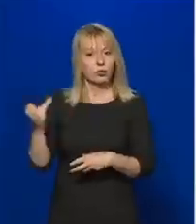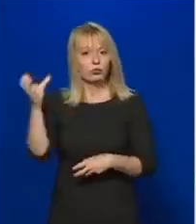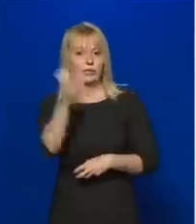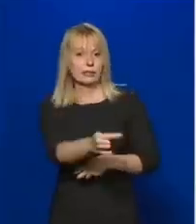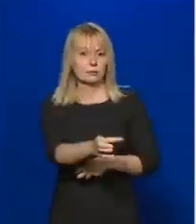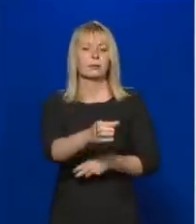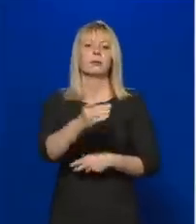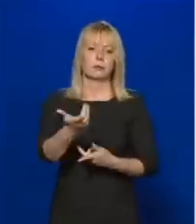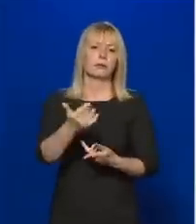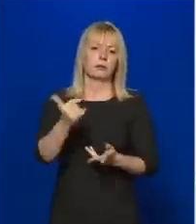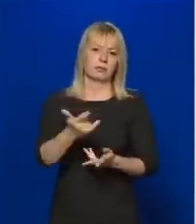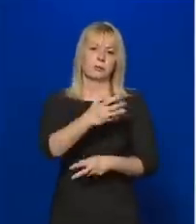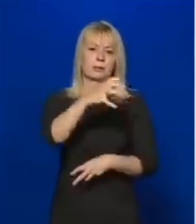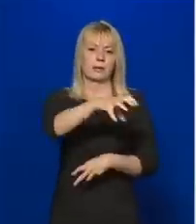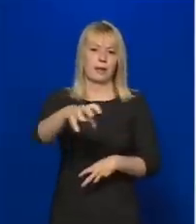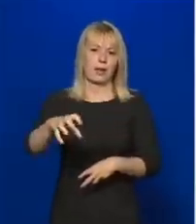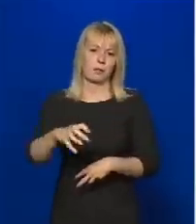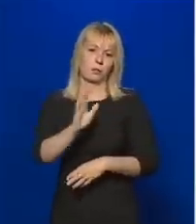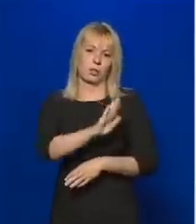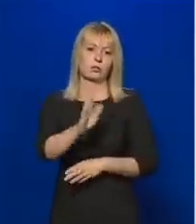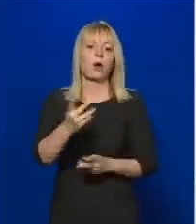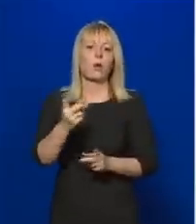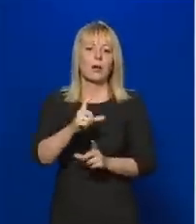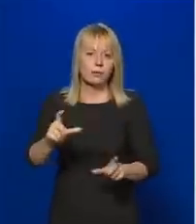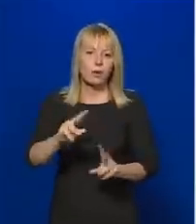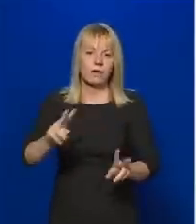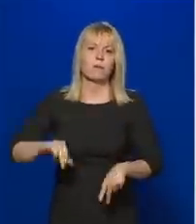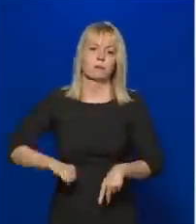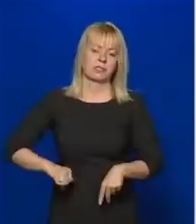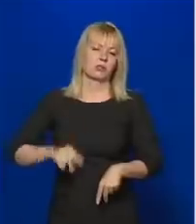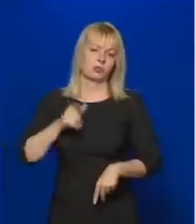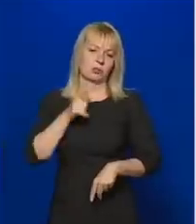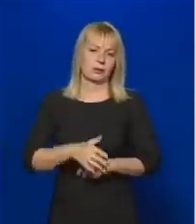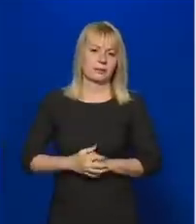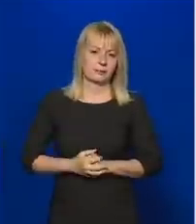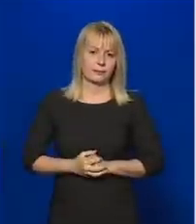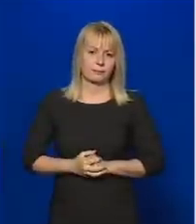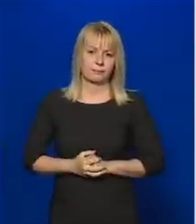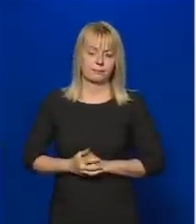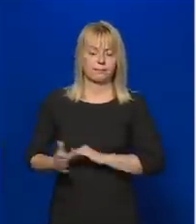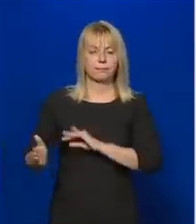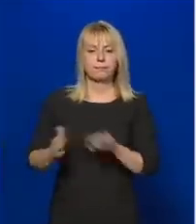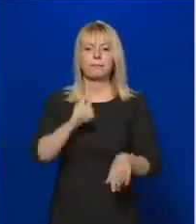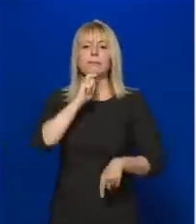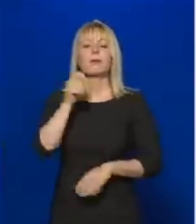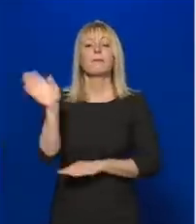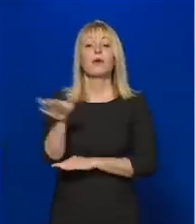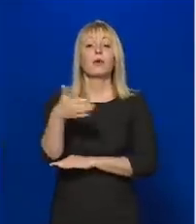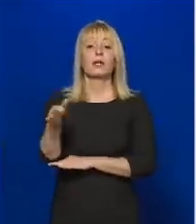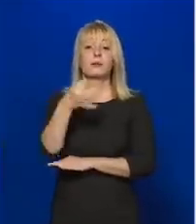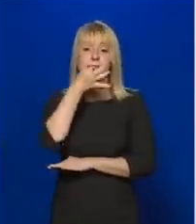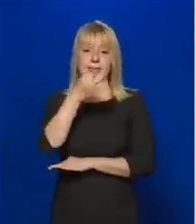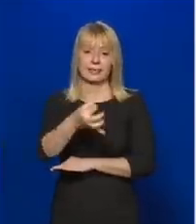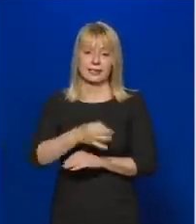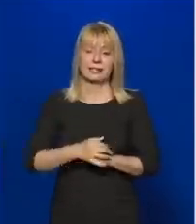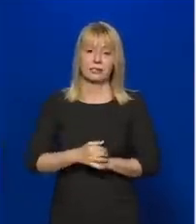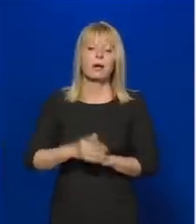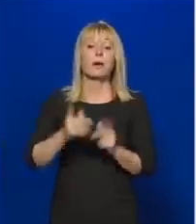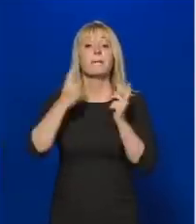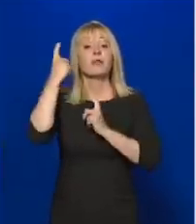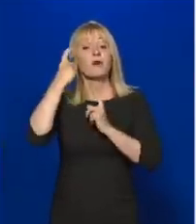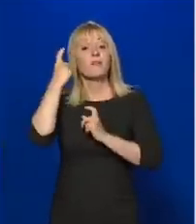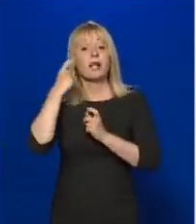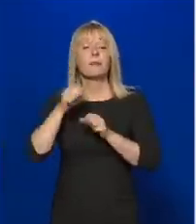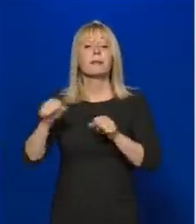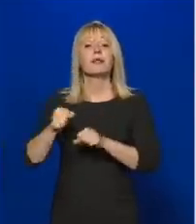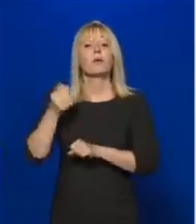minden település számára, ahol ez indokolt, biztosítsuk. A Magyar Nemzet kérdése a következő. Mi a véleménye a